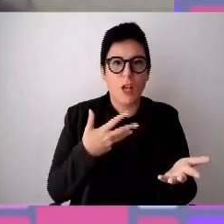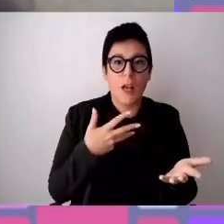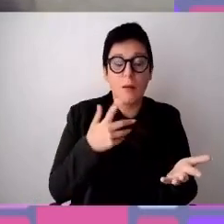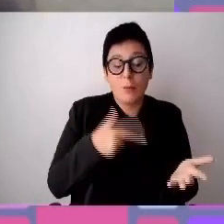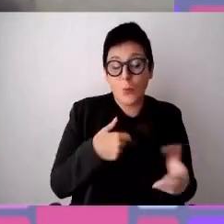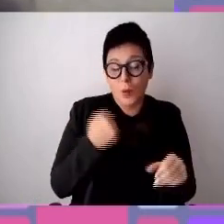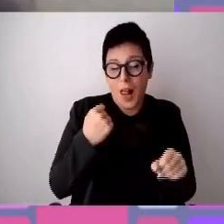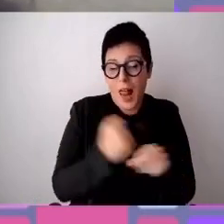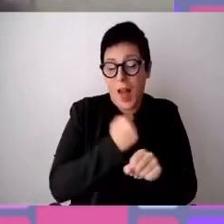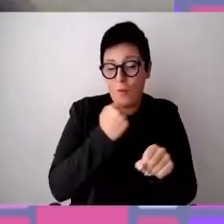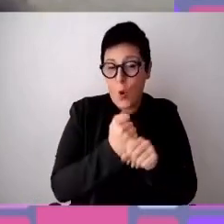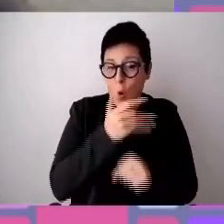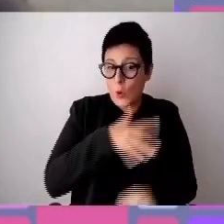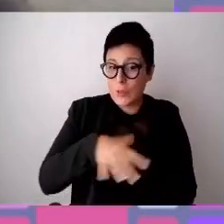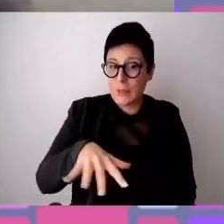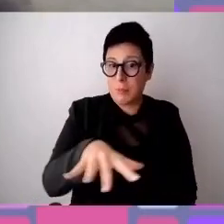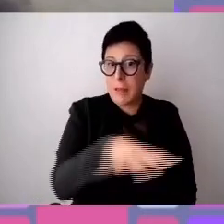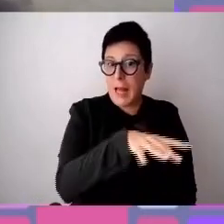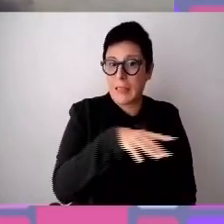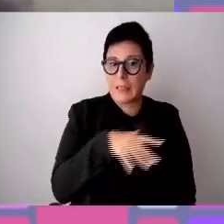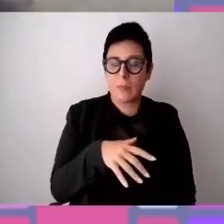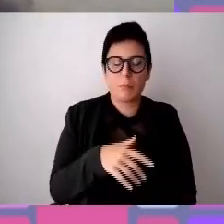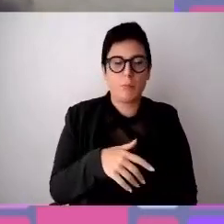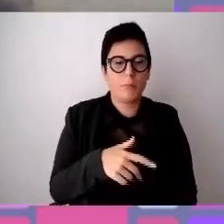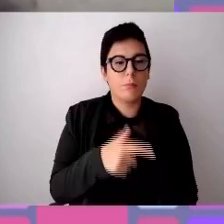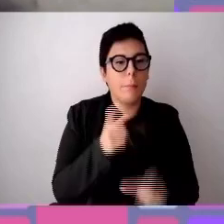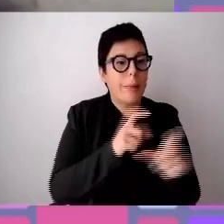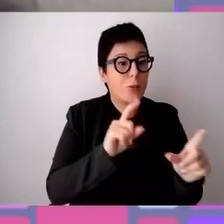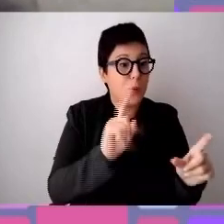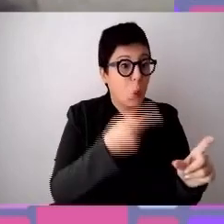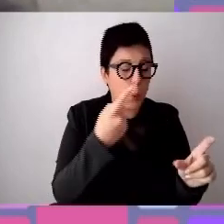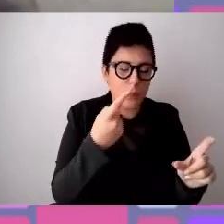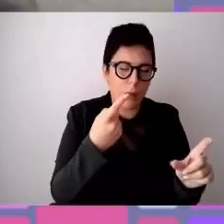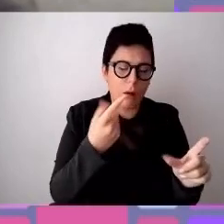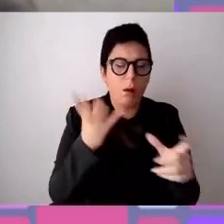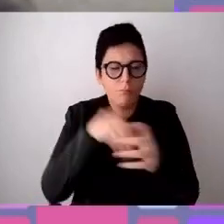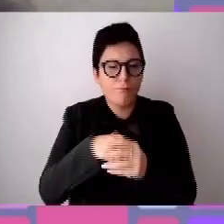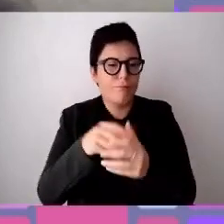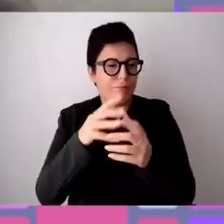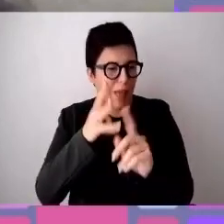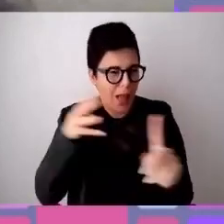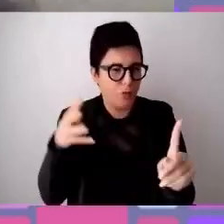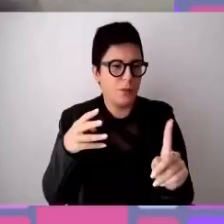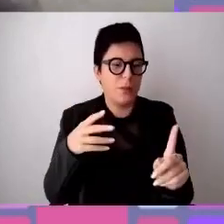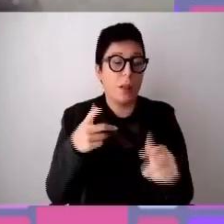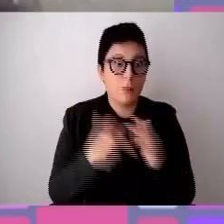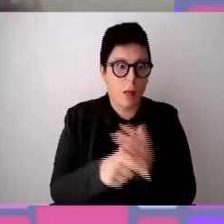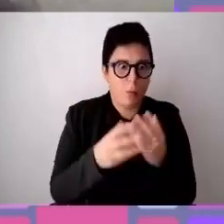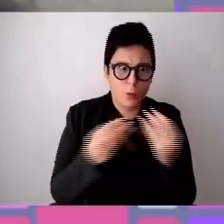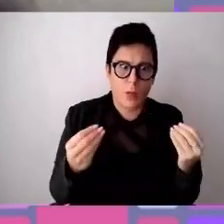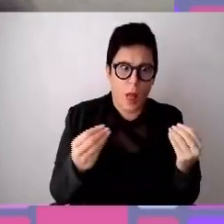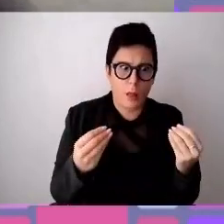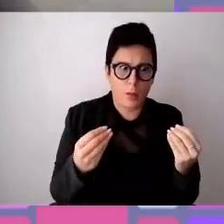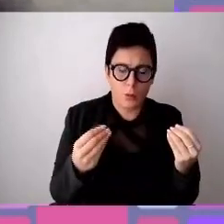lavoro dove le persone tutte e anche le persone LGBT passano la gran parte del proprio tempo. Ecco